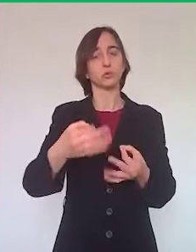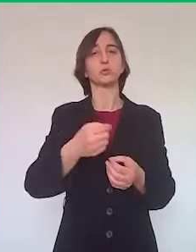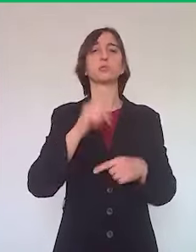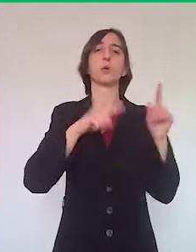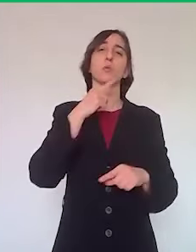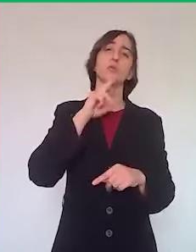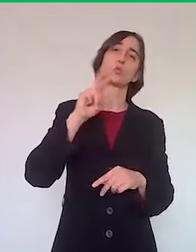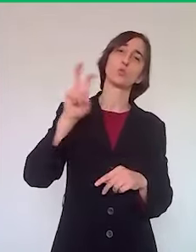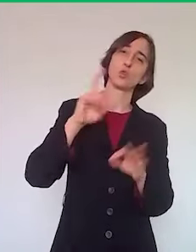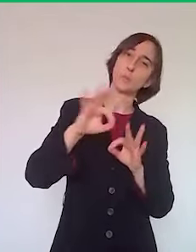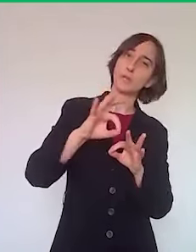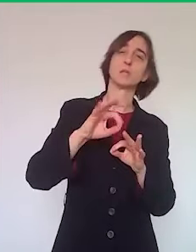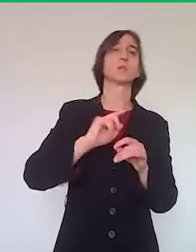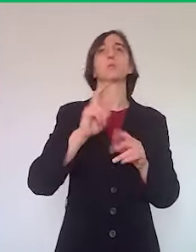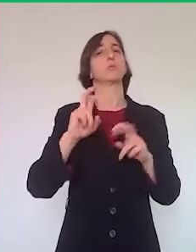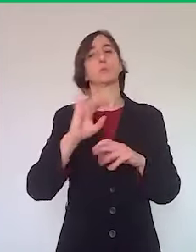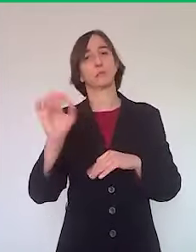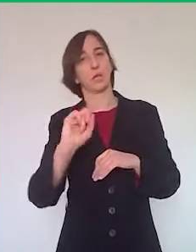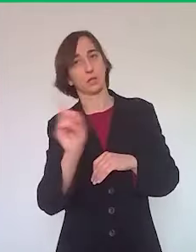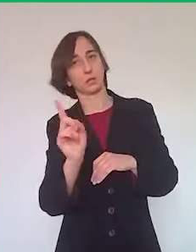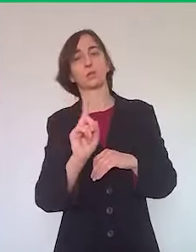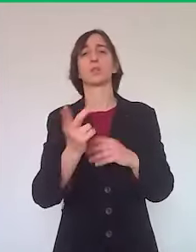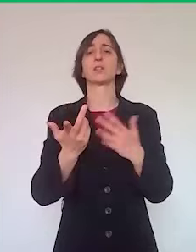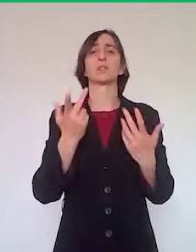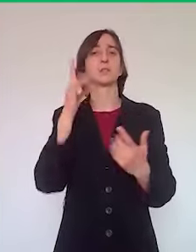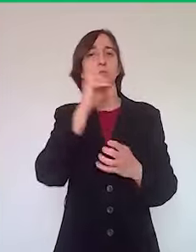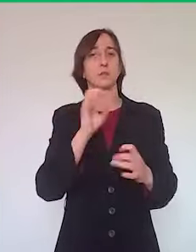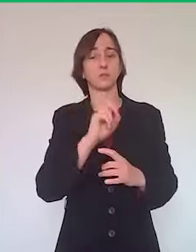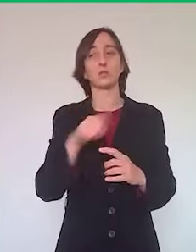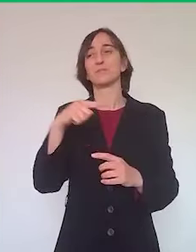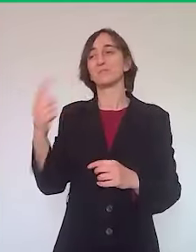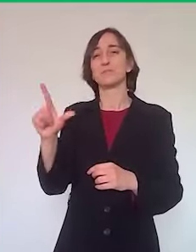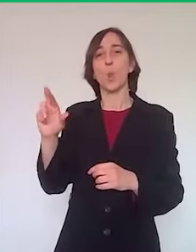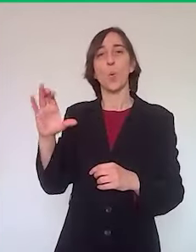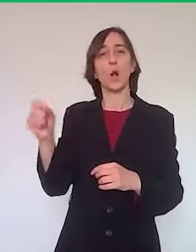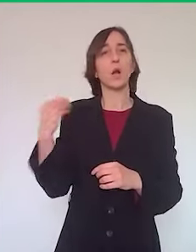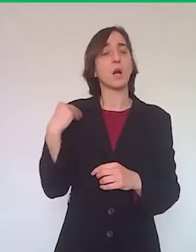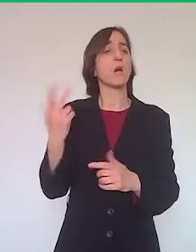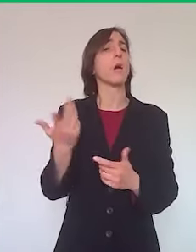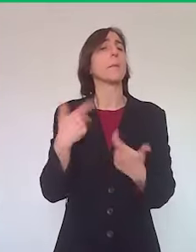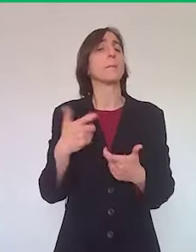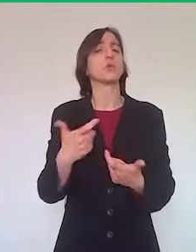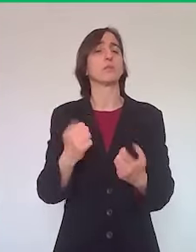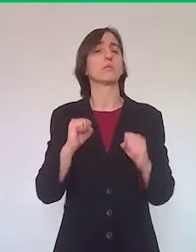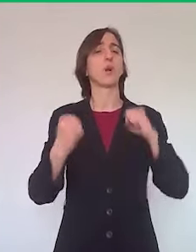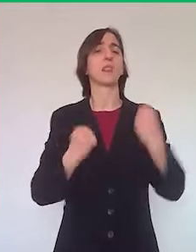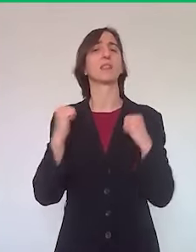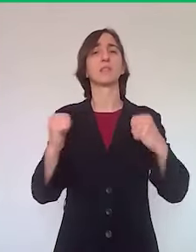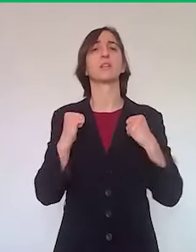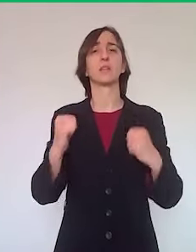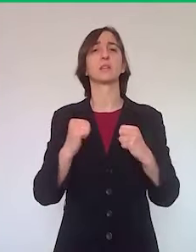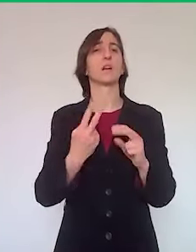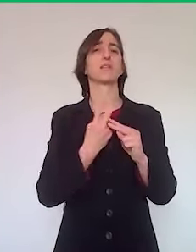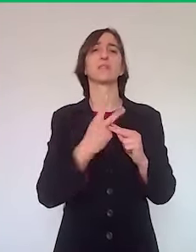metri sì, 200 metri no. Così come Luca chiede perché sia stata vietata in generale l'attività motoria, anche quella